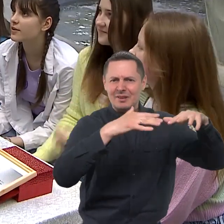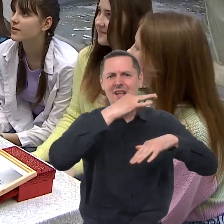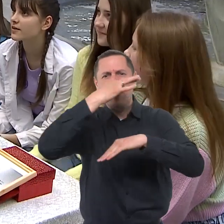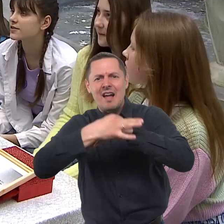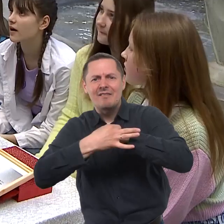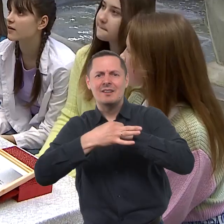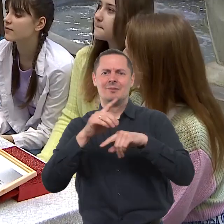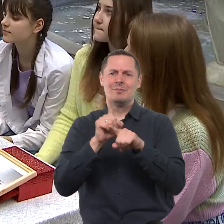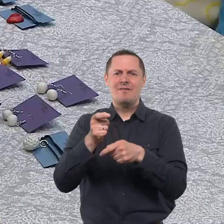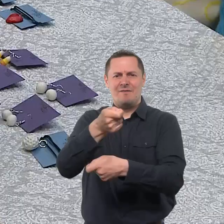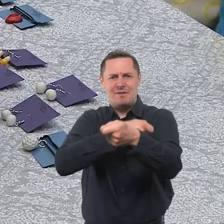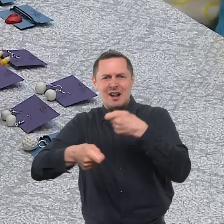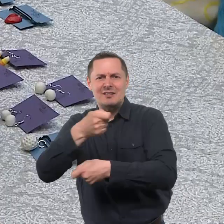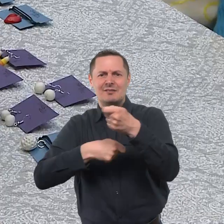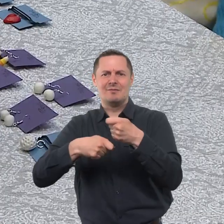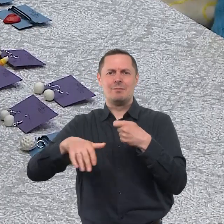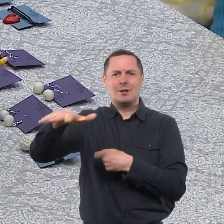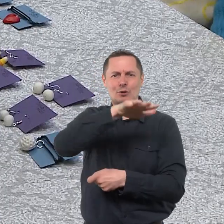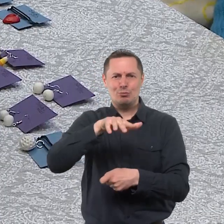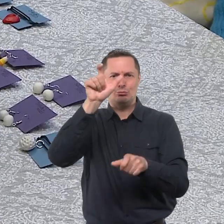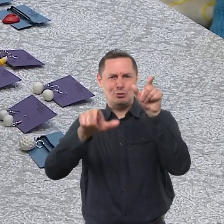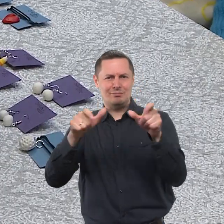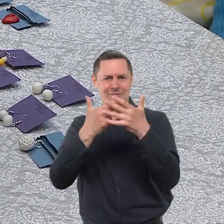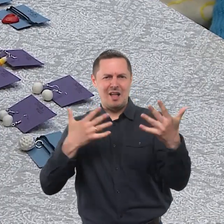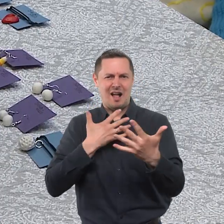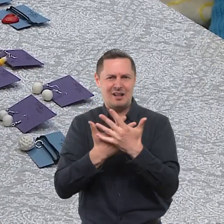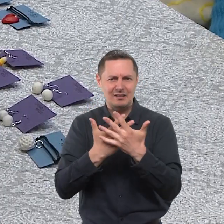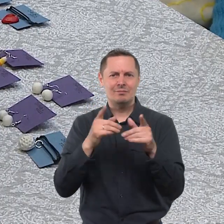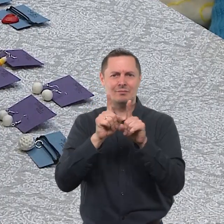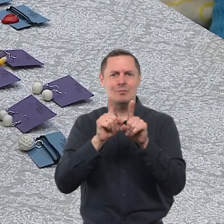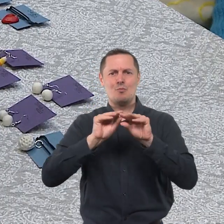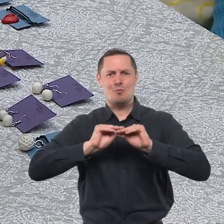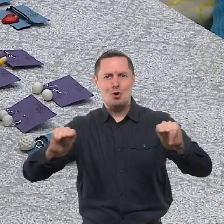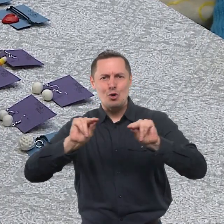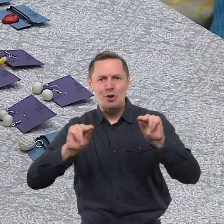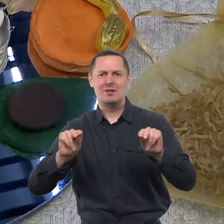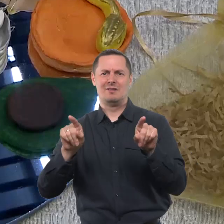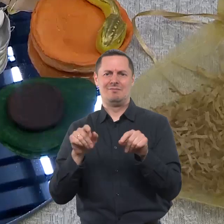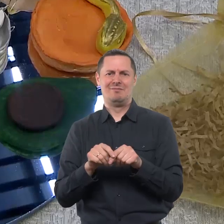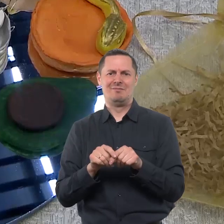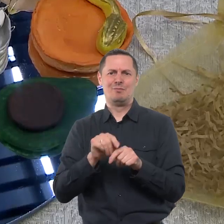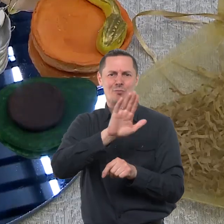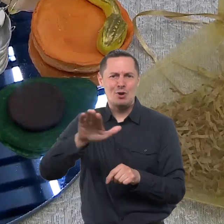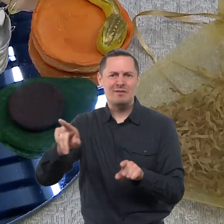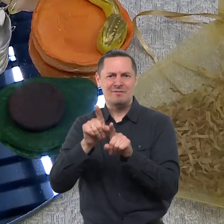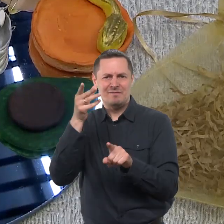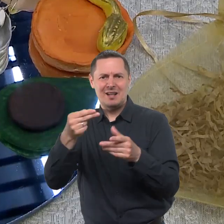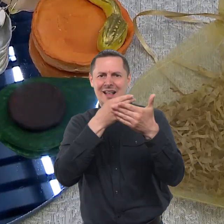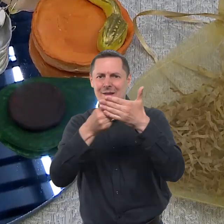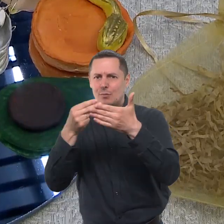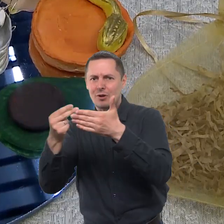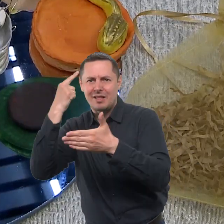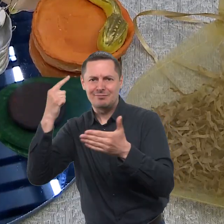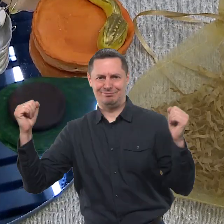verslus, aktyvius visuomenės narius šiūnius mokytojus bei žinoma geriausias miestų ir miestelių mokomasias mokinių bendrovės,